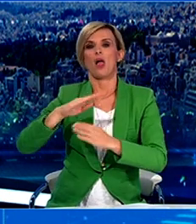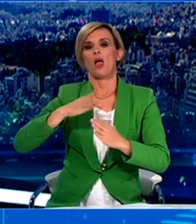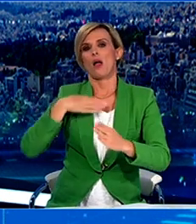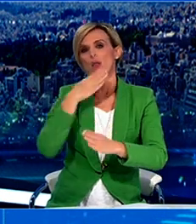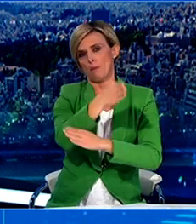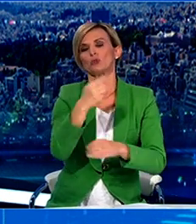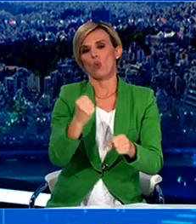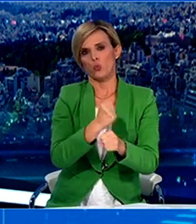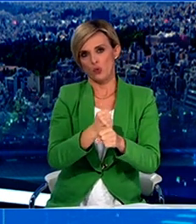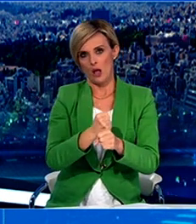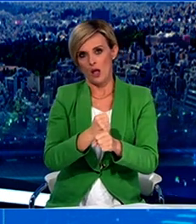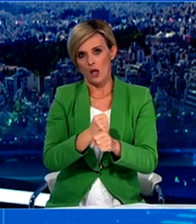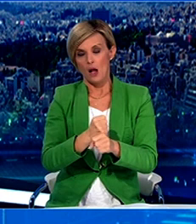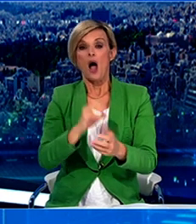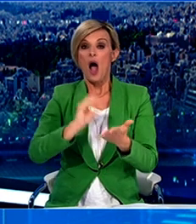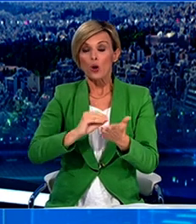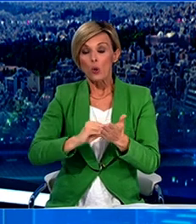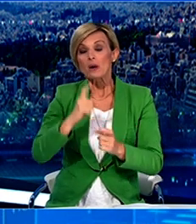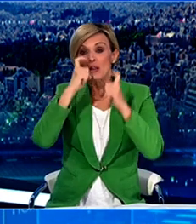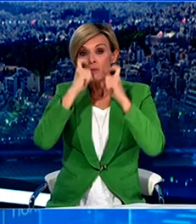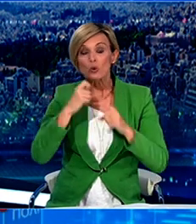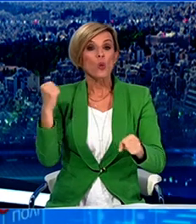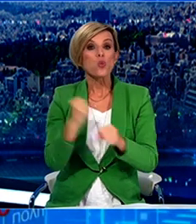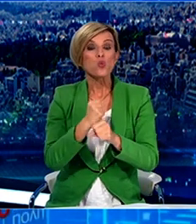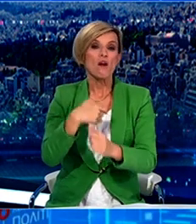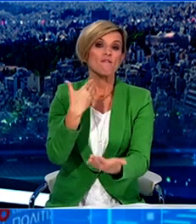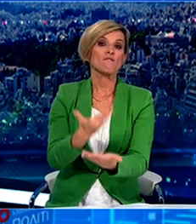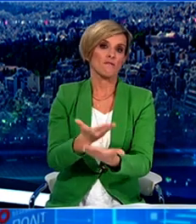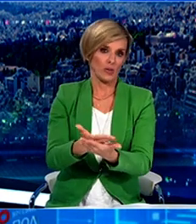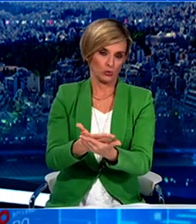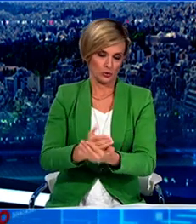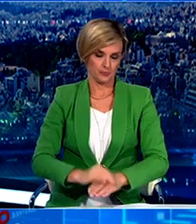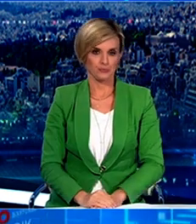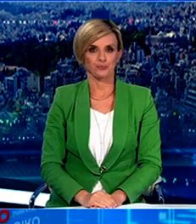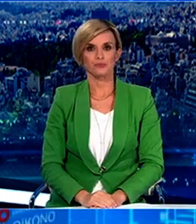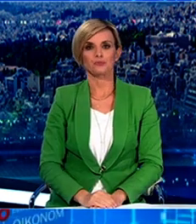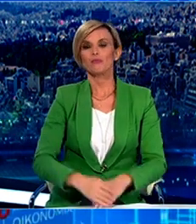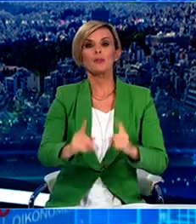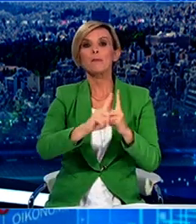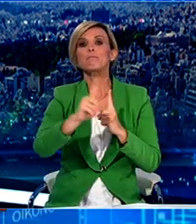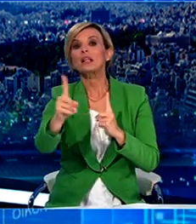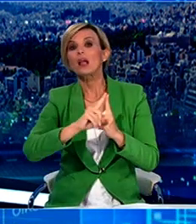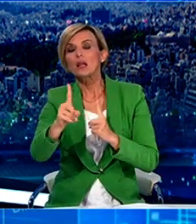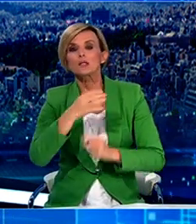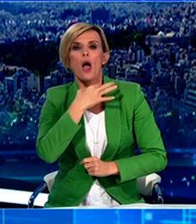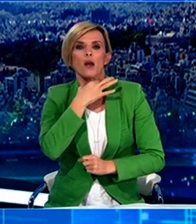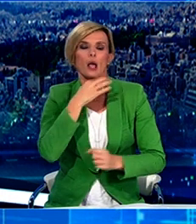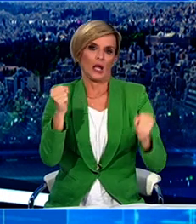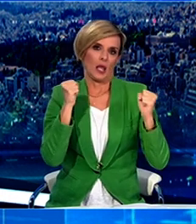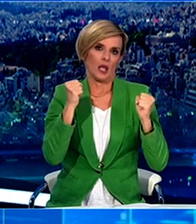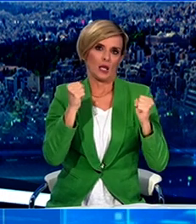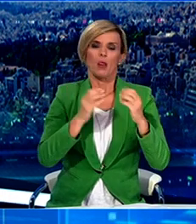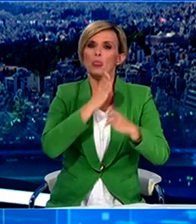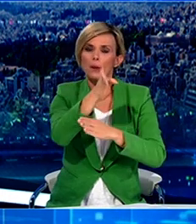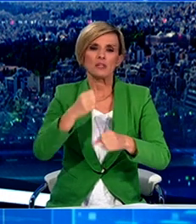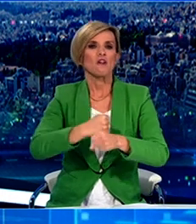το υπόδειγμα που είναι διαθέσιμο για τους ακόλουθους και μόνο λόγους. Πρώτον, μετακίνηση για λόγους υγείας. Μετάβαση δηλαδή σε